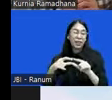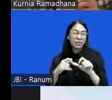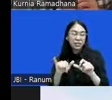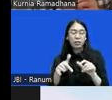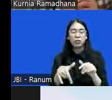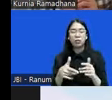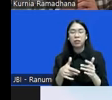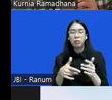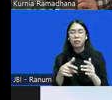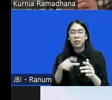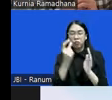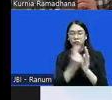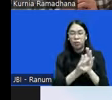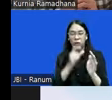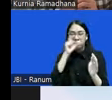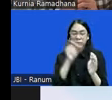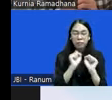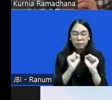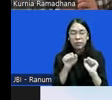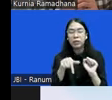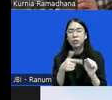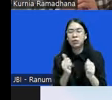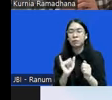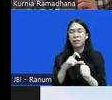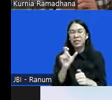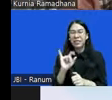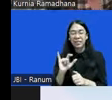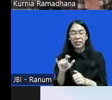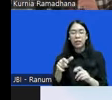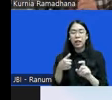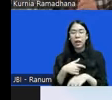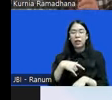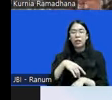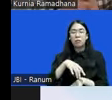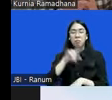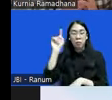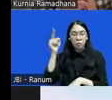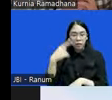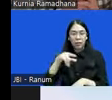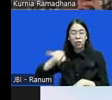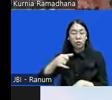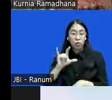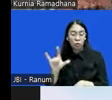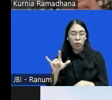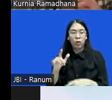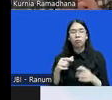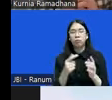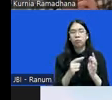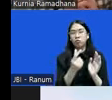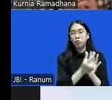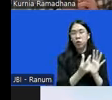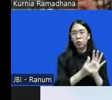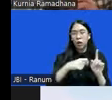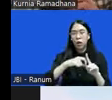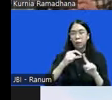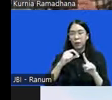satu ciri utama pemerintahan Jokowi. Ada undang-undang KPK sebelumnya, ada undang-undang Mahkamah